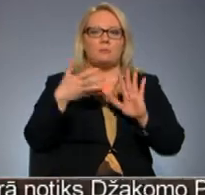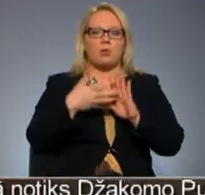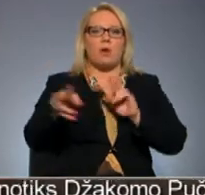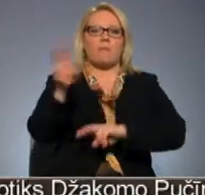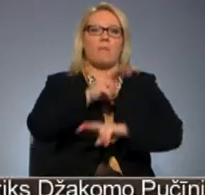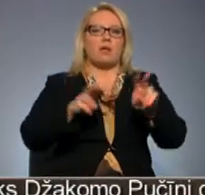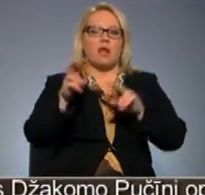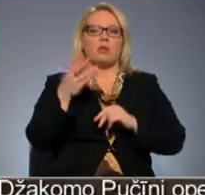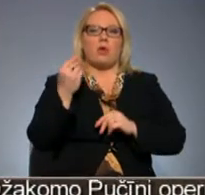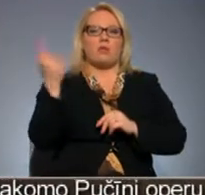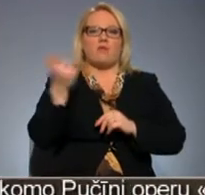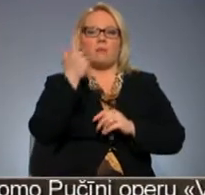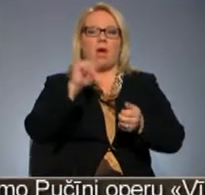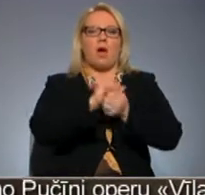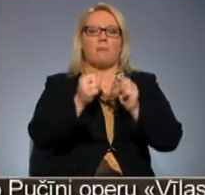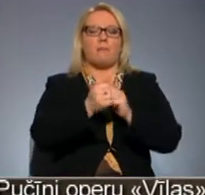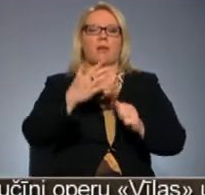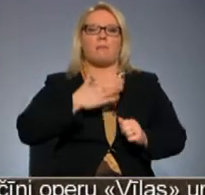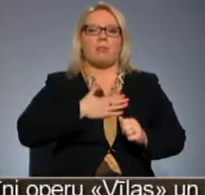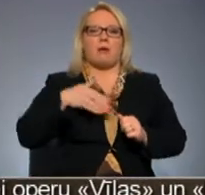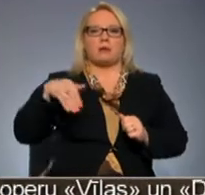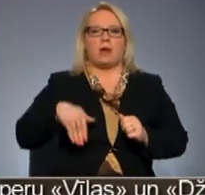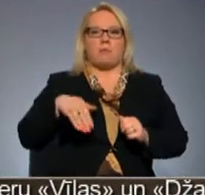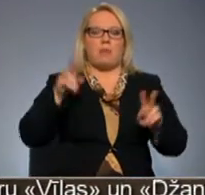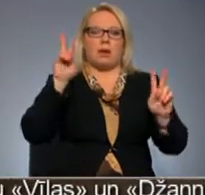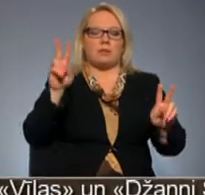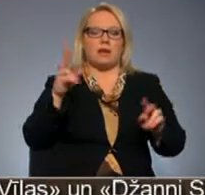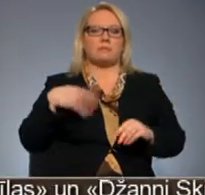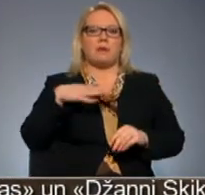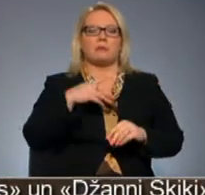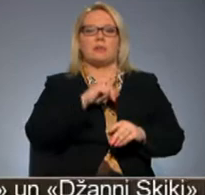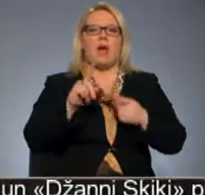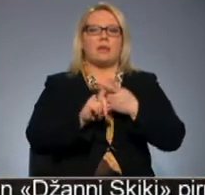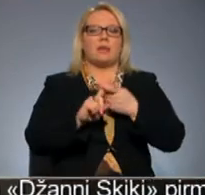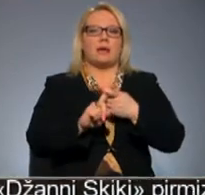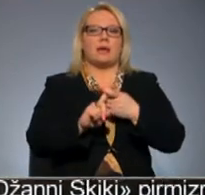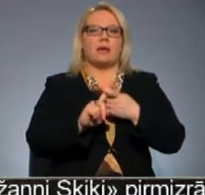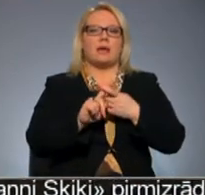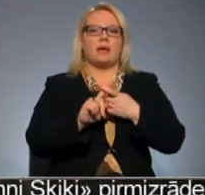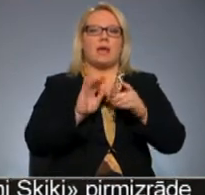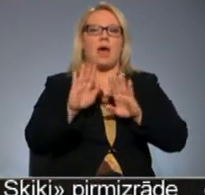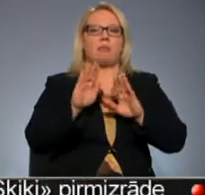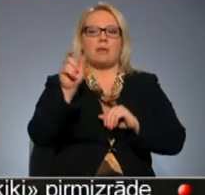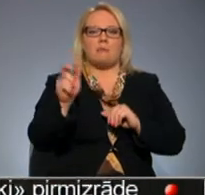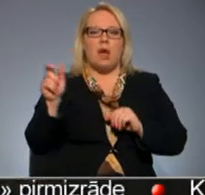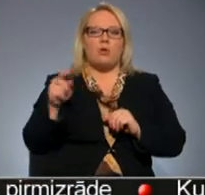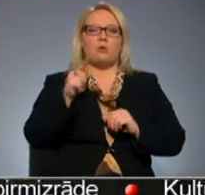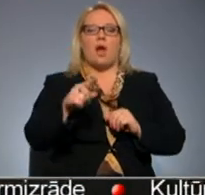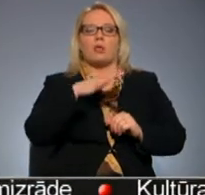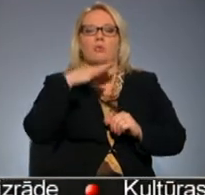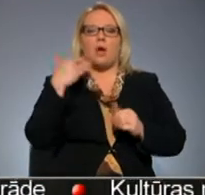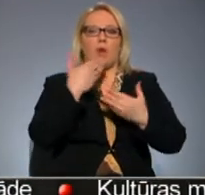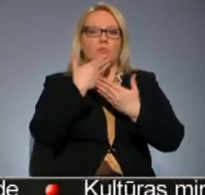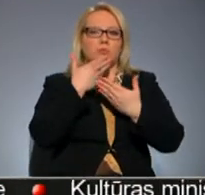meklējot naudu filmai Akmeņa manās kabatās. Mēs esam neatkarīgi animatori un tādu daudz nav